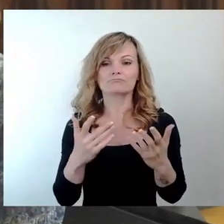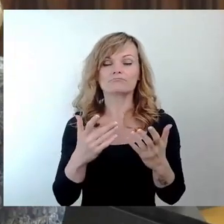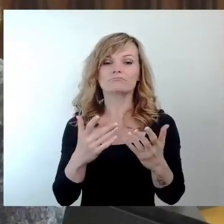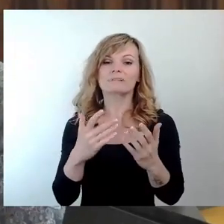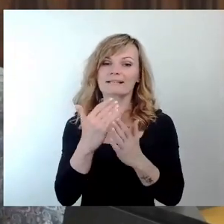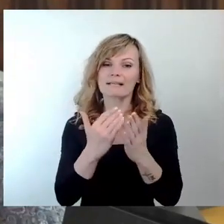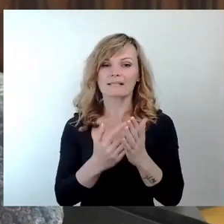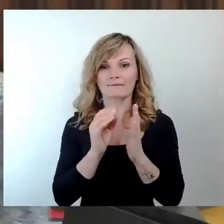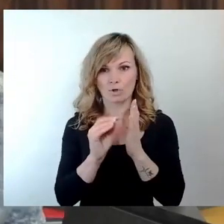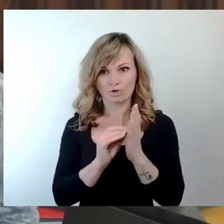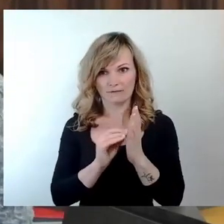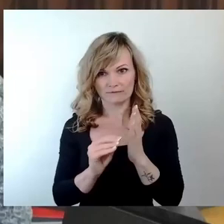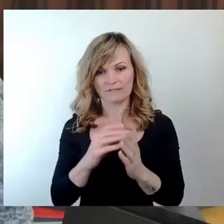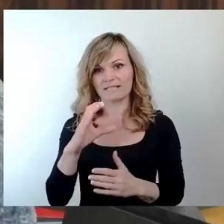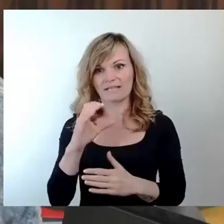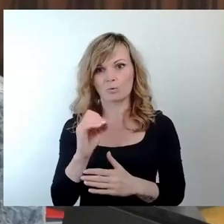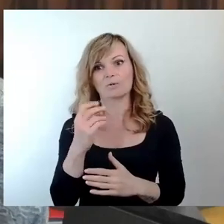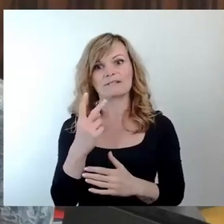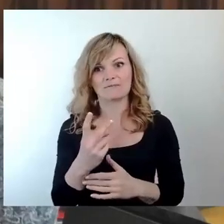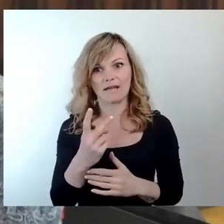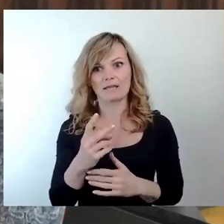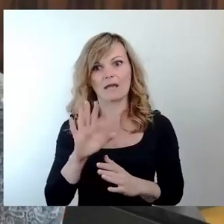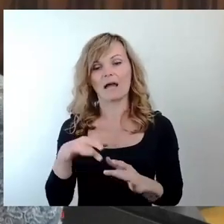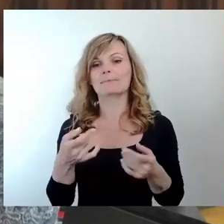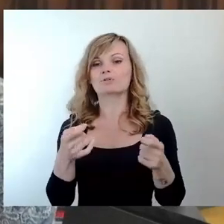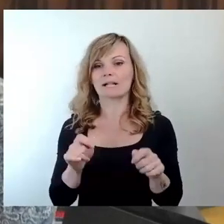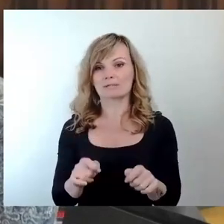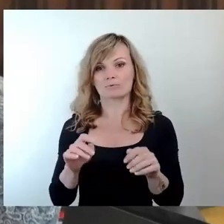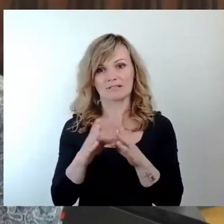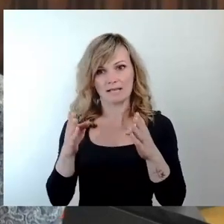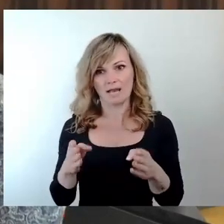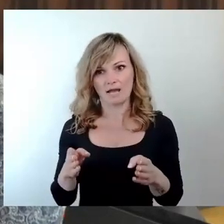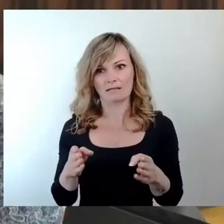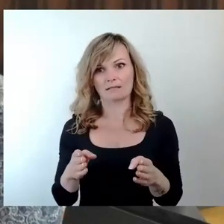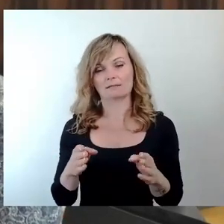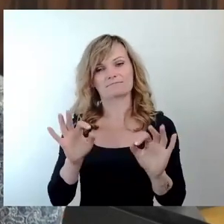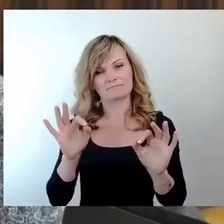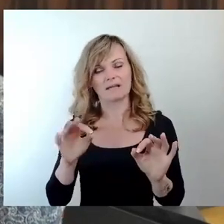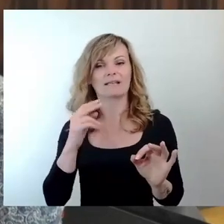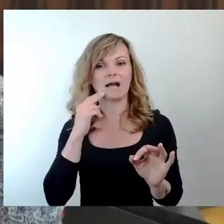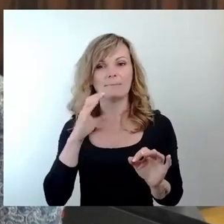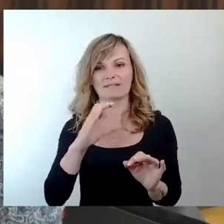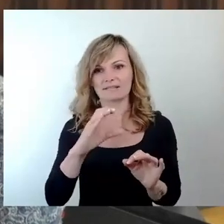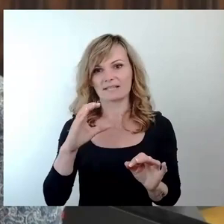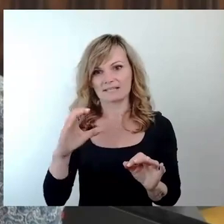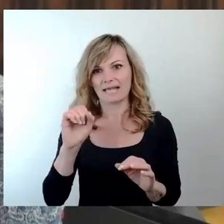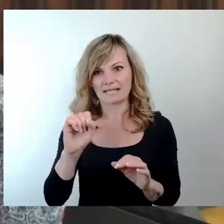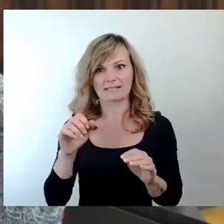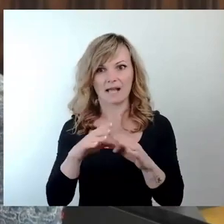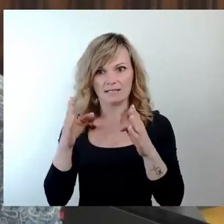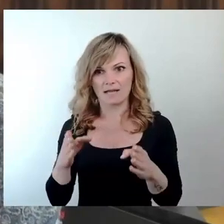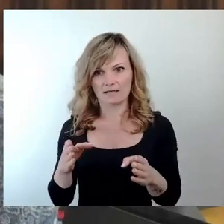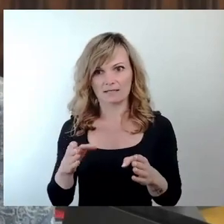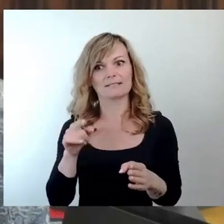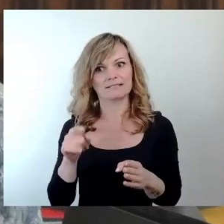der Bau einer CO2-Abscheidungsanlage, also einer sogenannten CCS-Anlage, nicht geplant